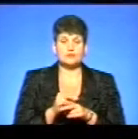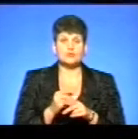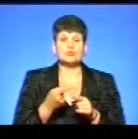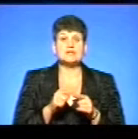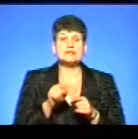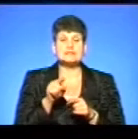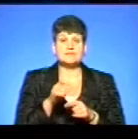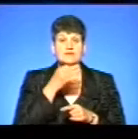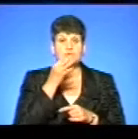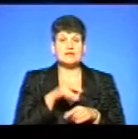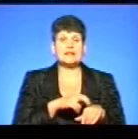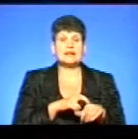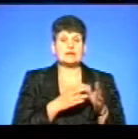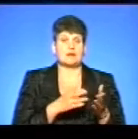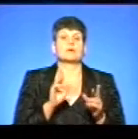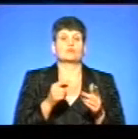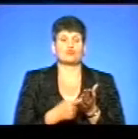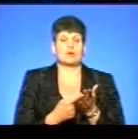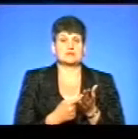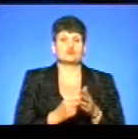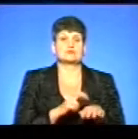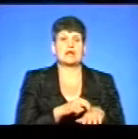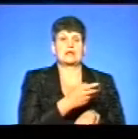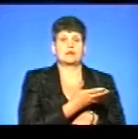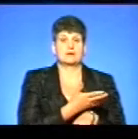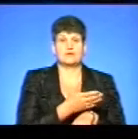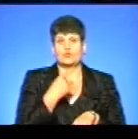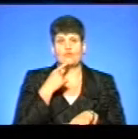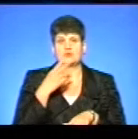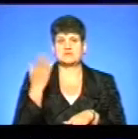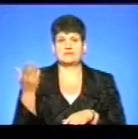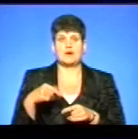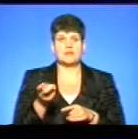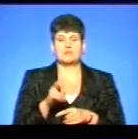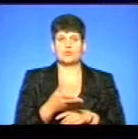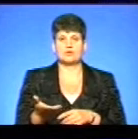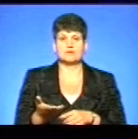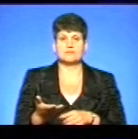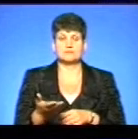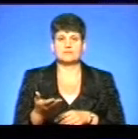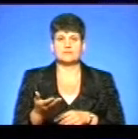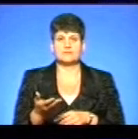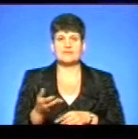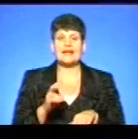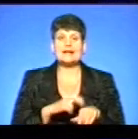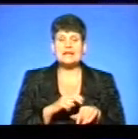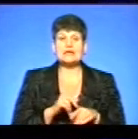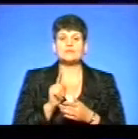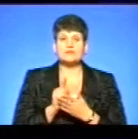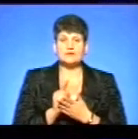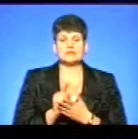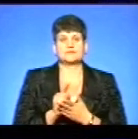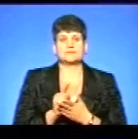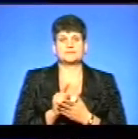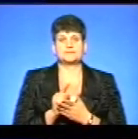несе відповідальність лікарю. А як я можу довести, що це власне лікар, а лікар скаже, що це я не зверталася? Ну, лікар буде зобов'язаний